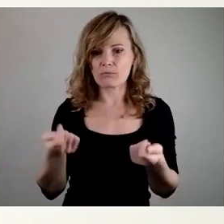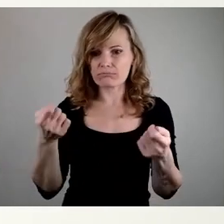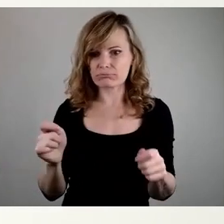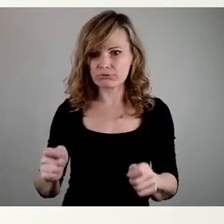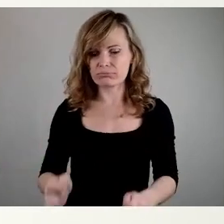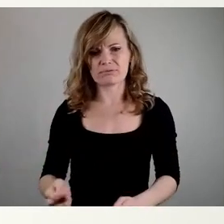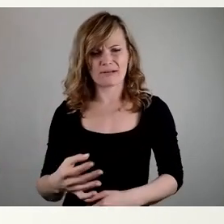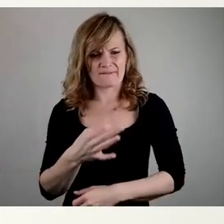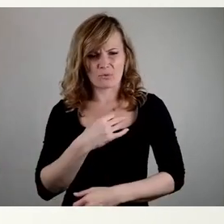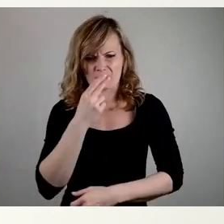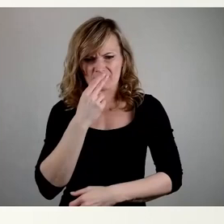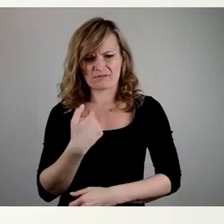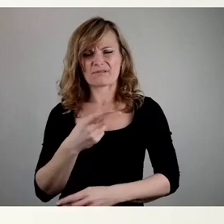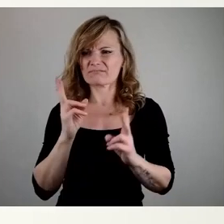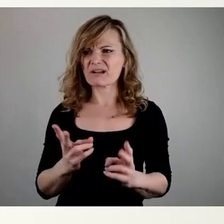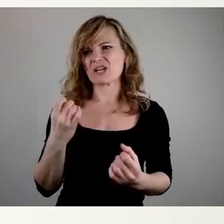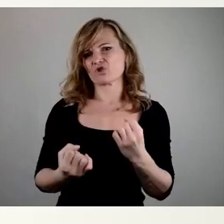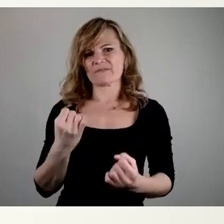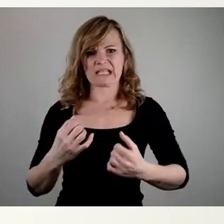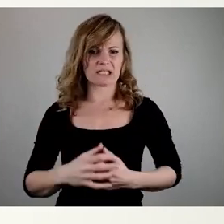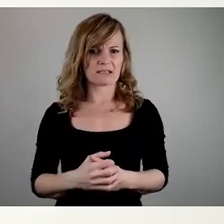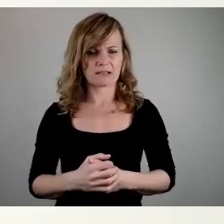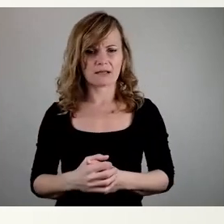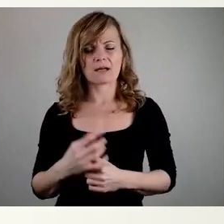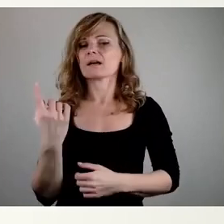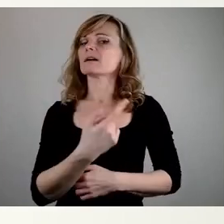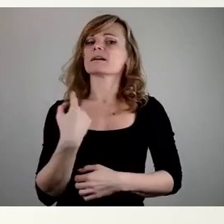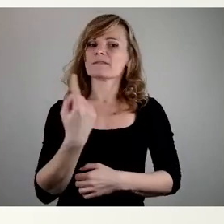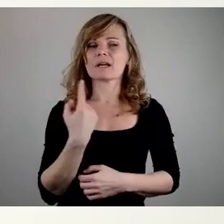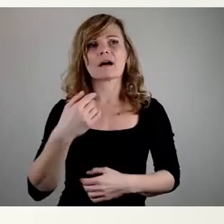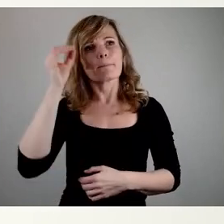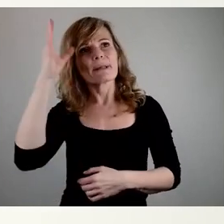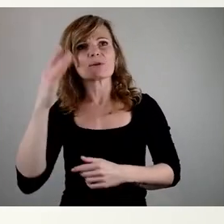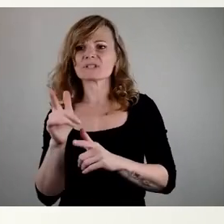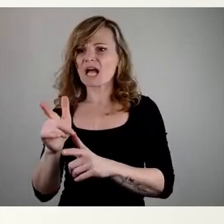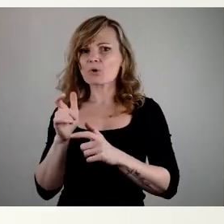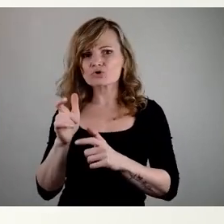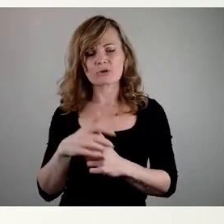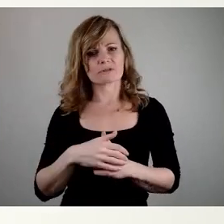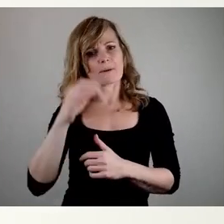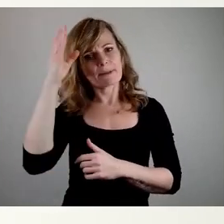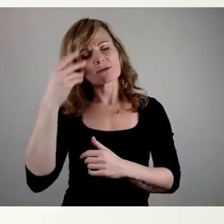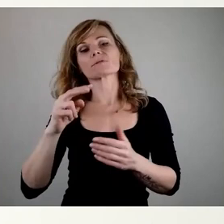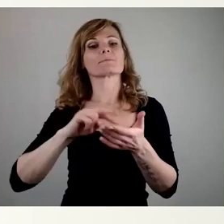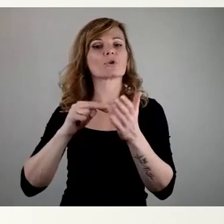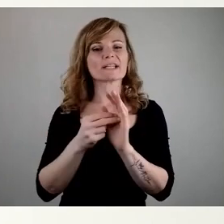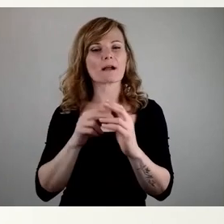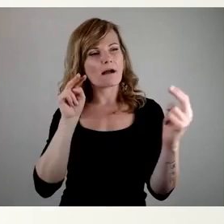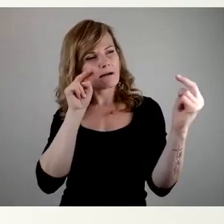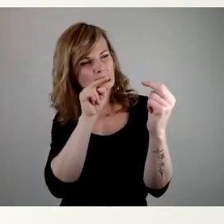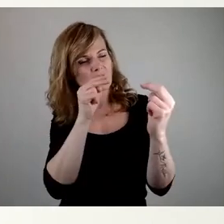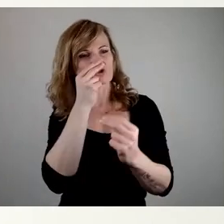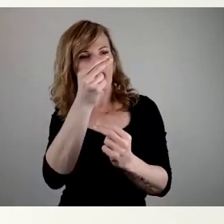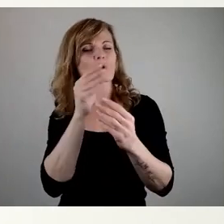echt gesagt schwierig, weil wir müssten uns schon im Bildungsausschuss unter den Bildungspolitikern tief in die Augen schauen, wo wollen wir in